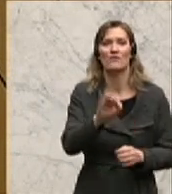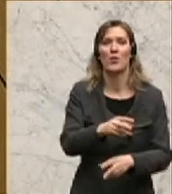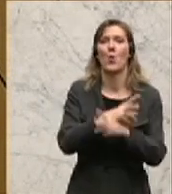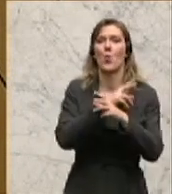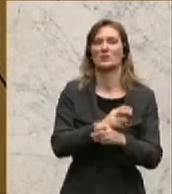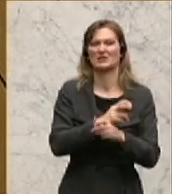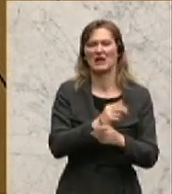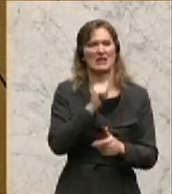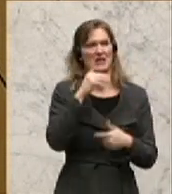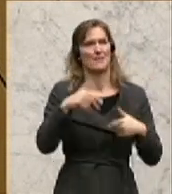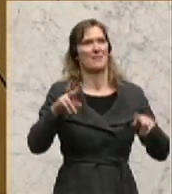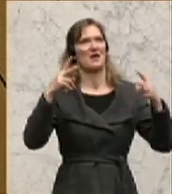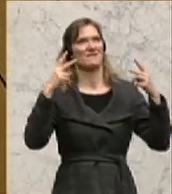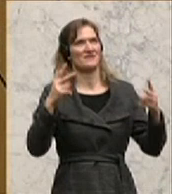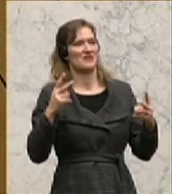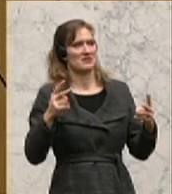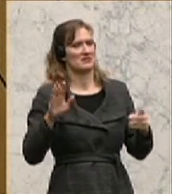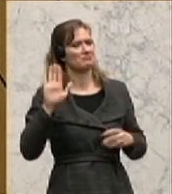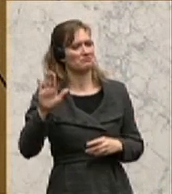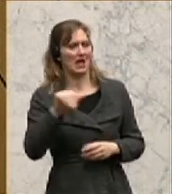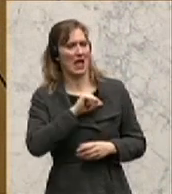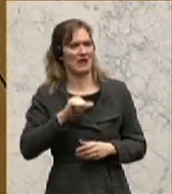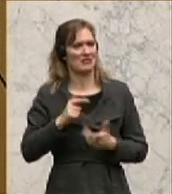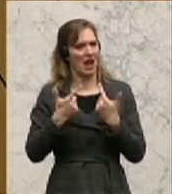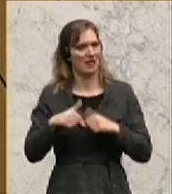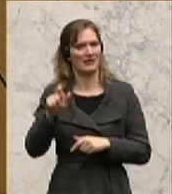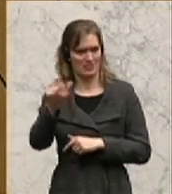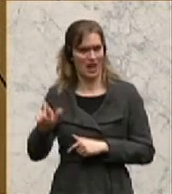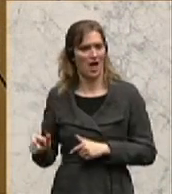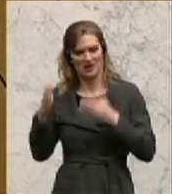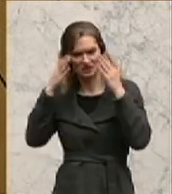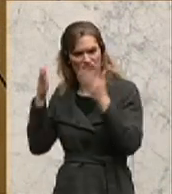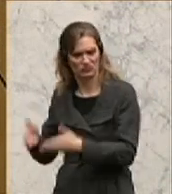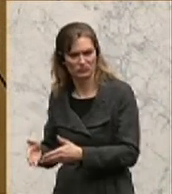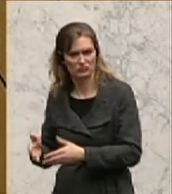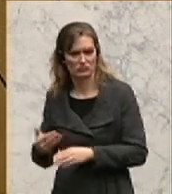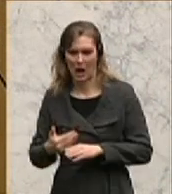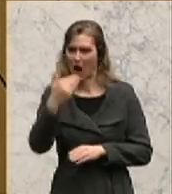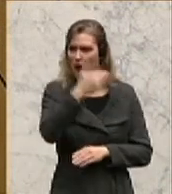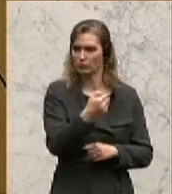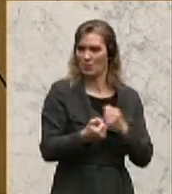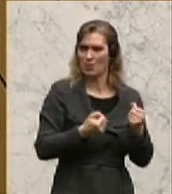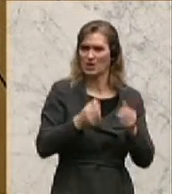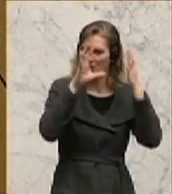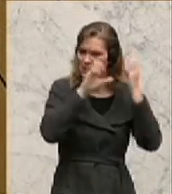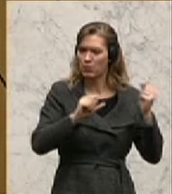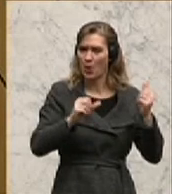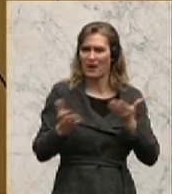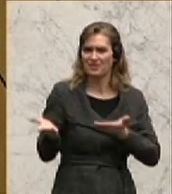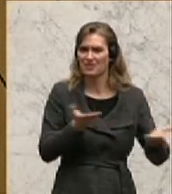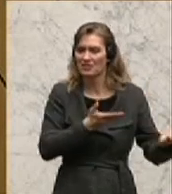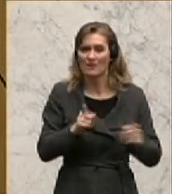maßgeblich, sei eine inneritalienische Angelegenheit, plötzlich die Außenpolitik, Diplomatie zum Handeln